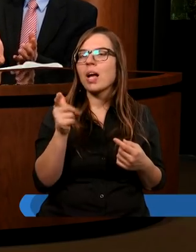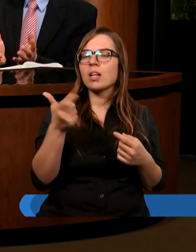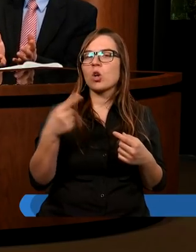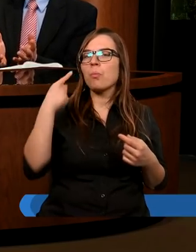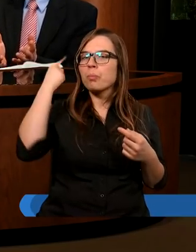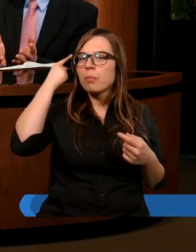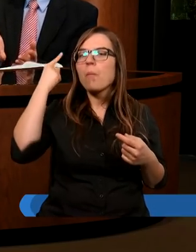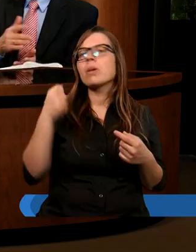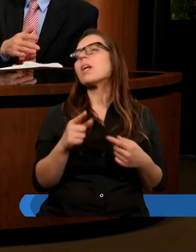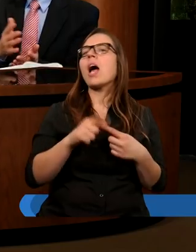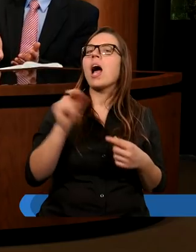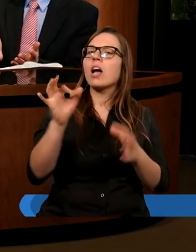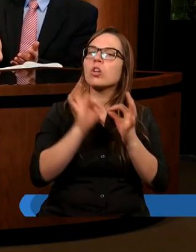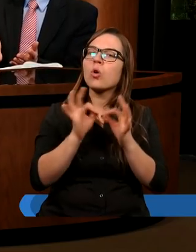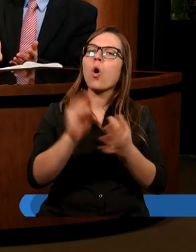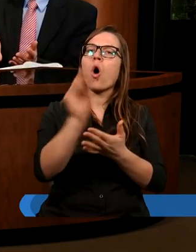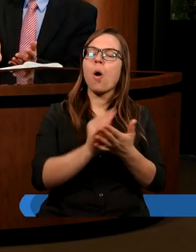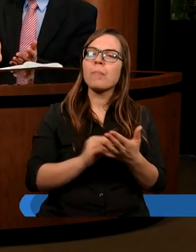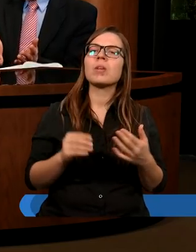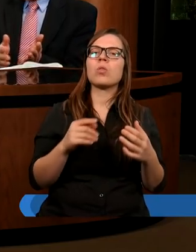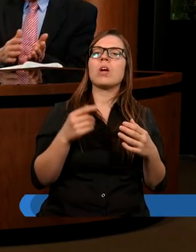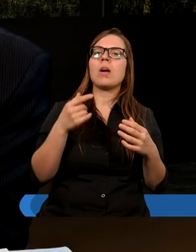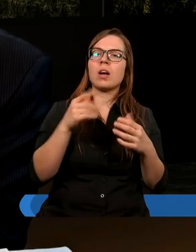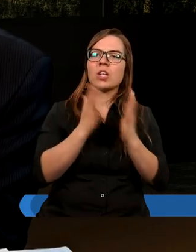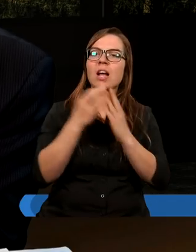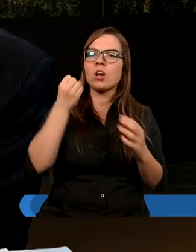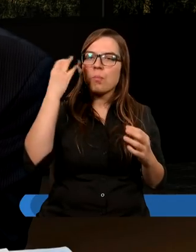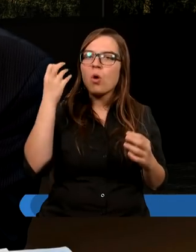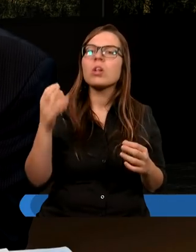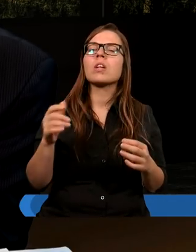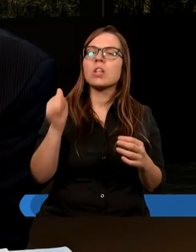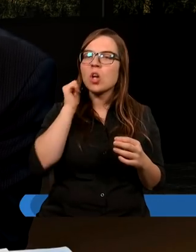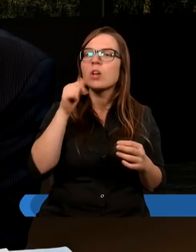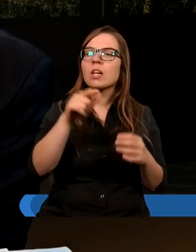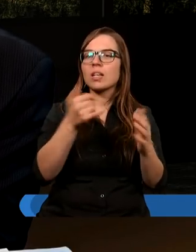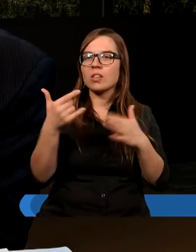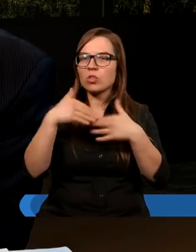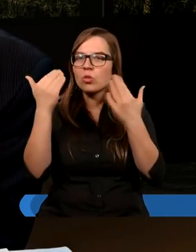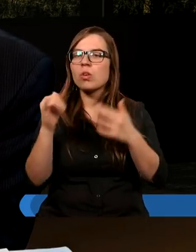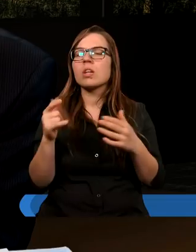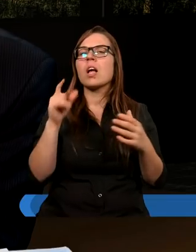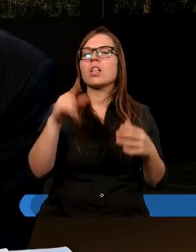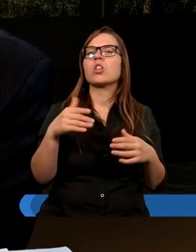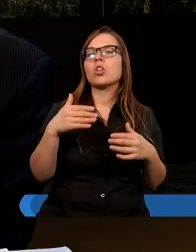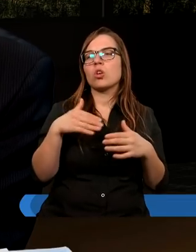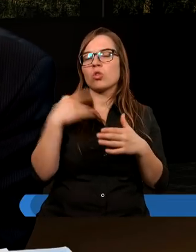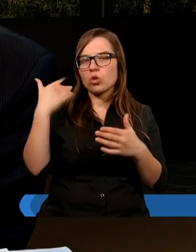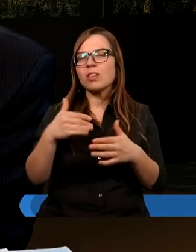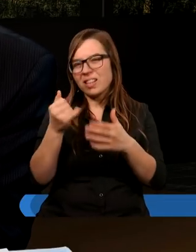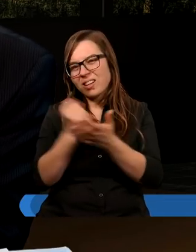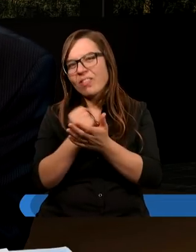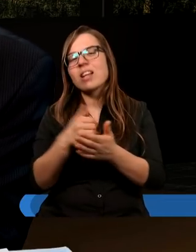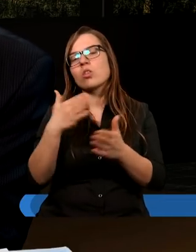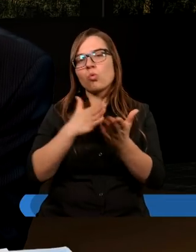przypomina, a szczegóły opisują księgi mojżeszowe, codzienna służba i tak zwana doroczna służba.